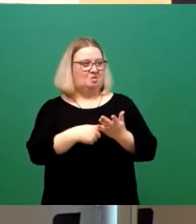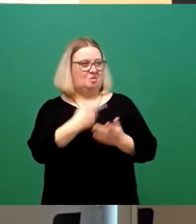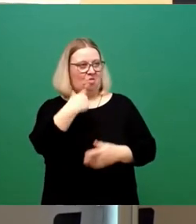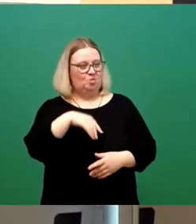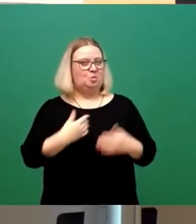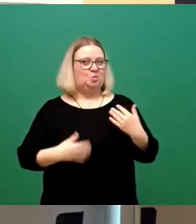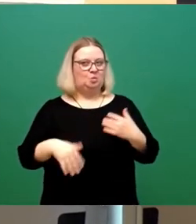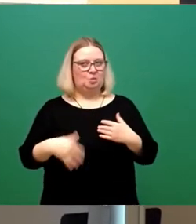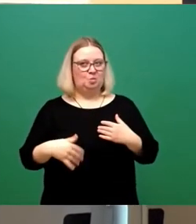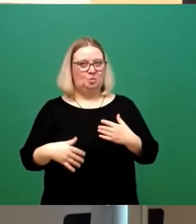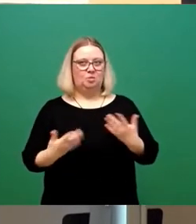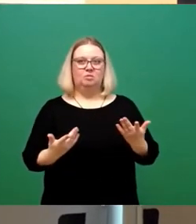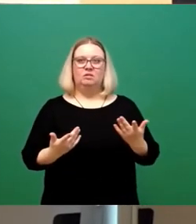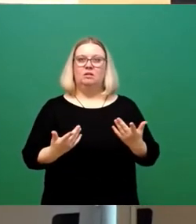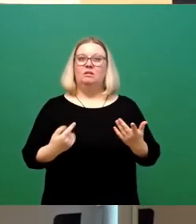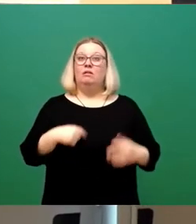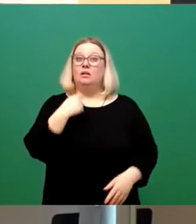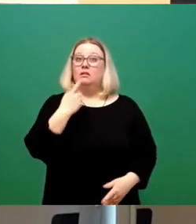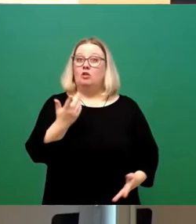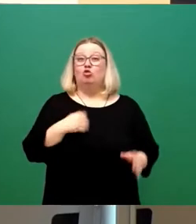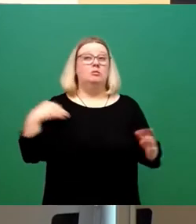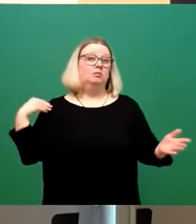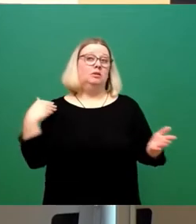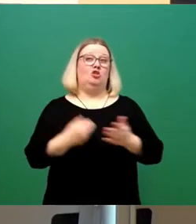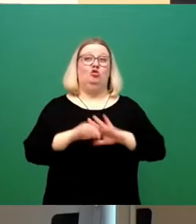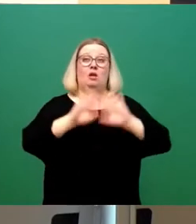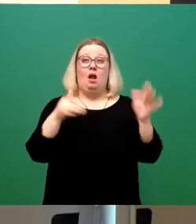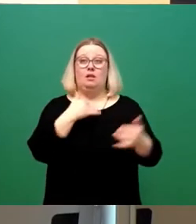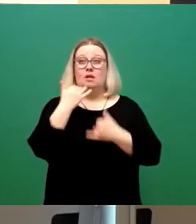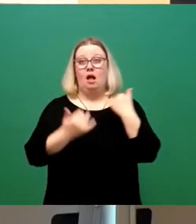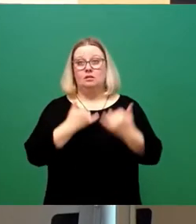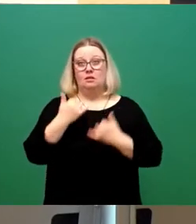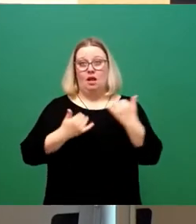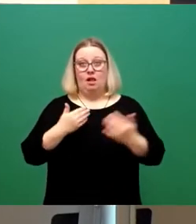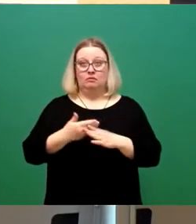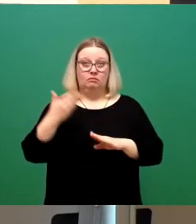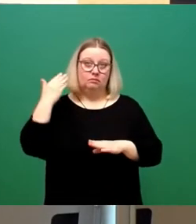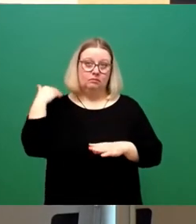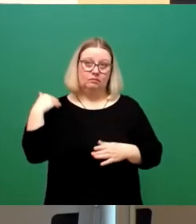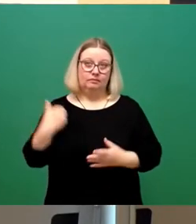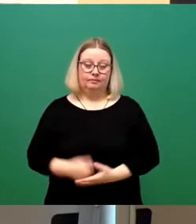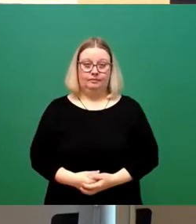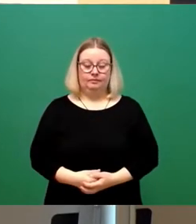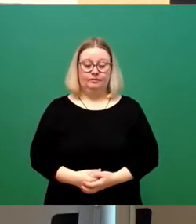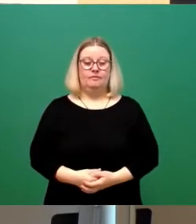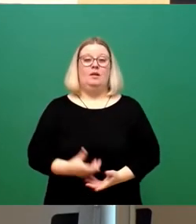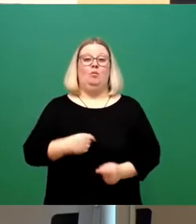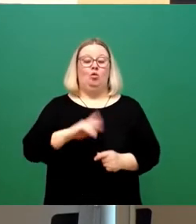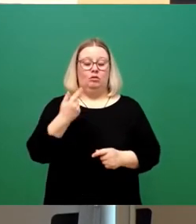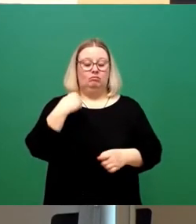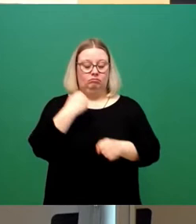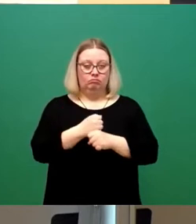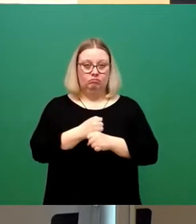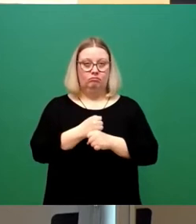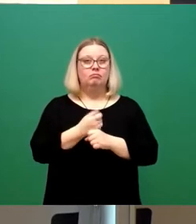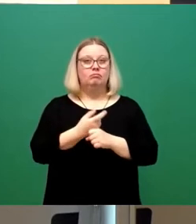Was soll ich Neues sagen, wenn ich schon fast alles zu diesem Thema in den letzten Stadtratssitzungen gesagt habe? Wir fassen uns nämlich einmal mehr mit dem